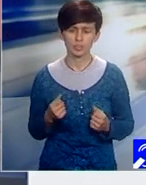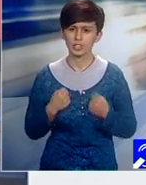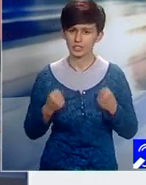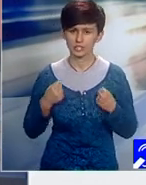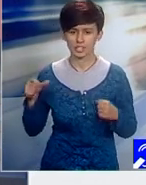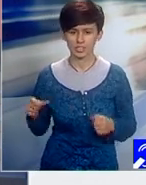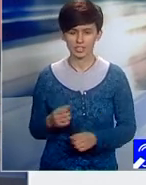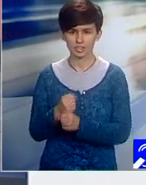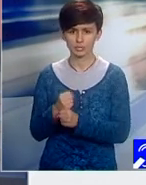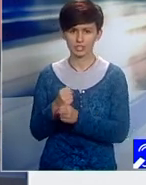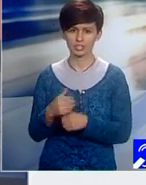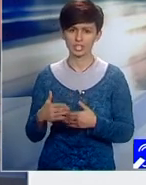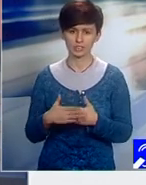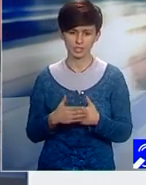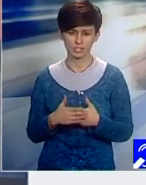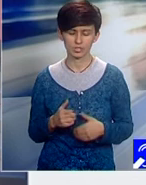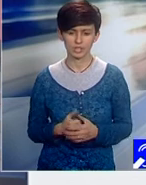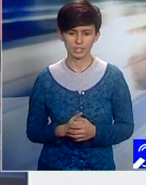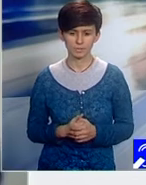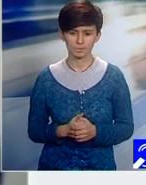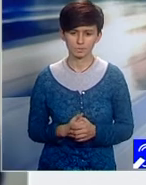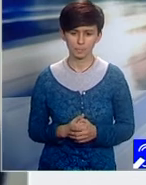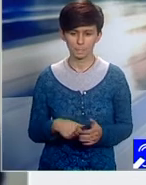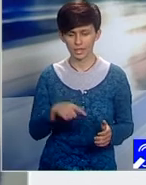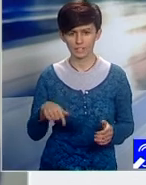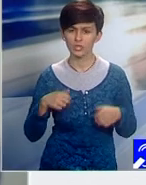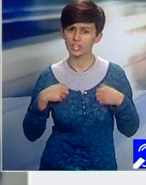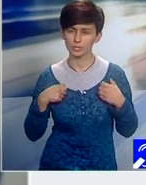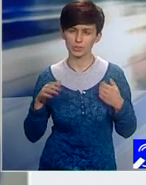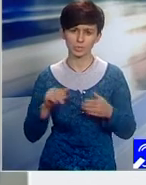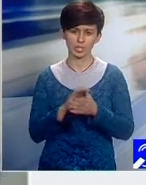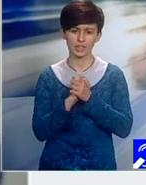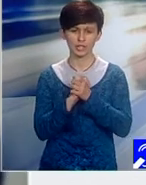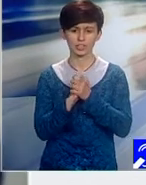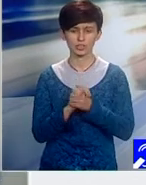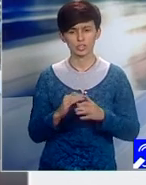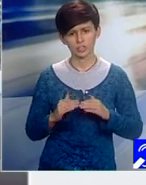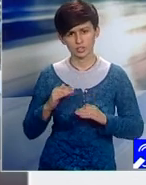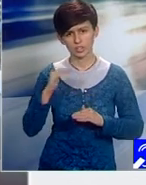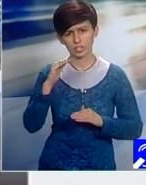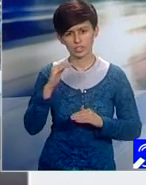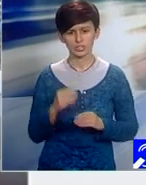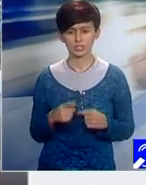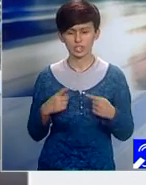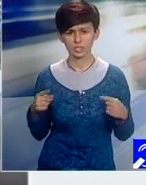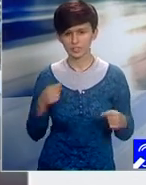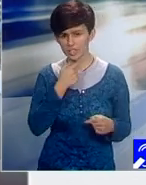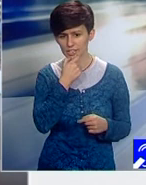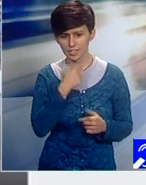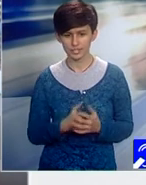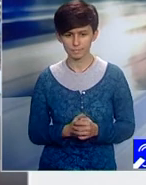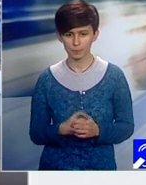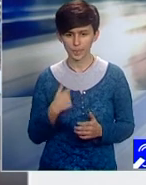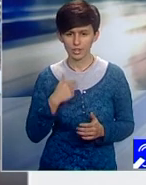rezultatul este frumos și potrivit. Ne băcurăm că are succes și crește Olimpiada de la an la an. Vă mulțumesc foarte mult